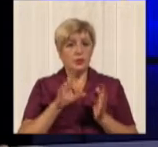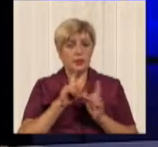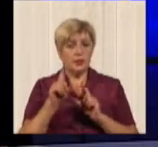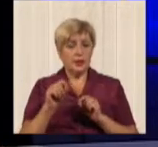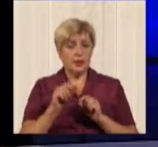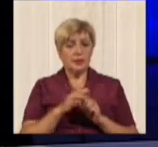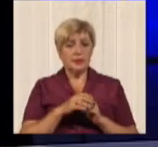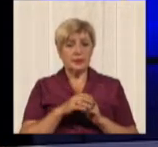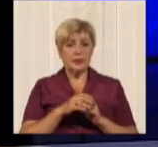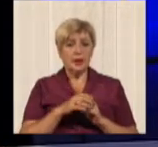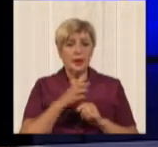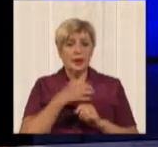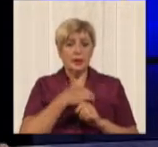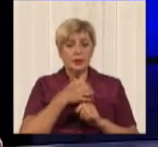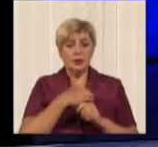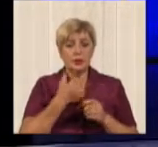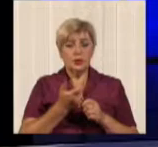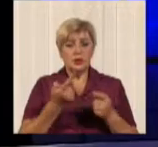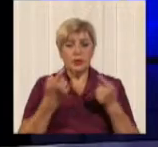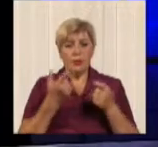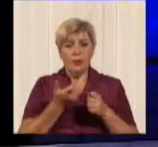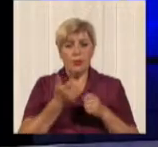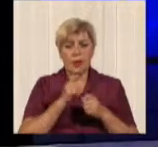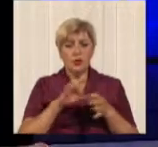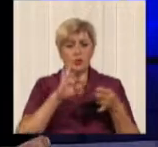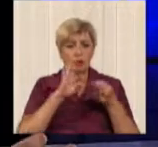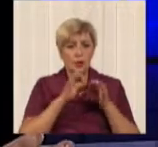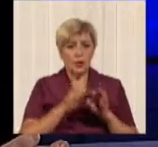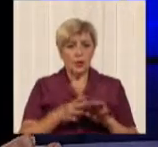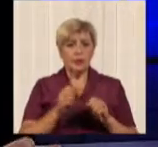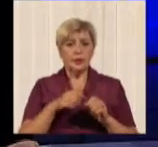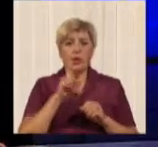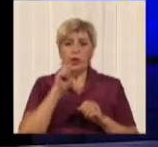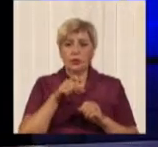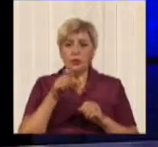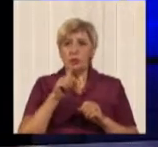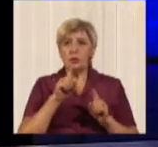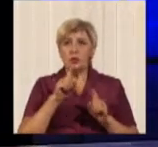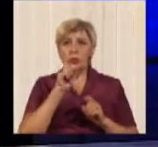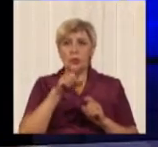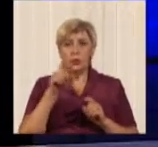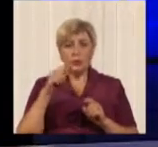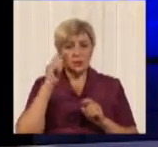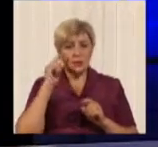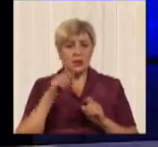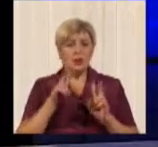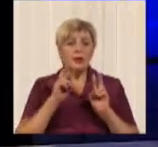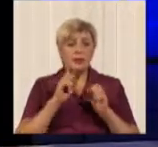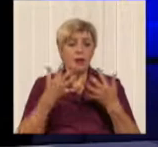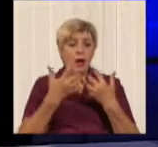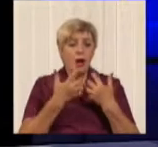Так, і хочеться більш докладніше про те, що говорив Іван, так, люди знали, яким чином нараховується тариф